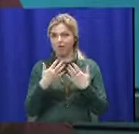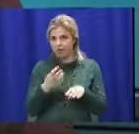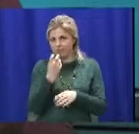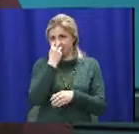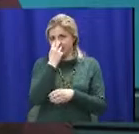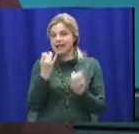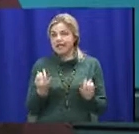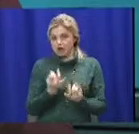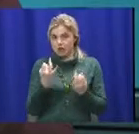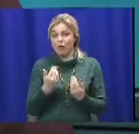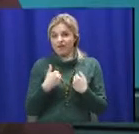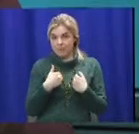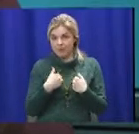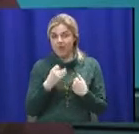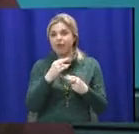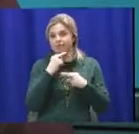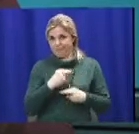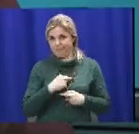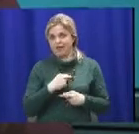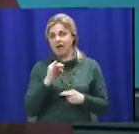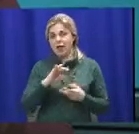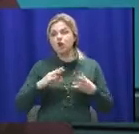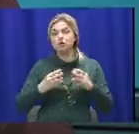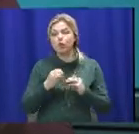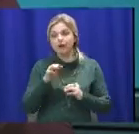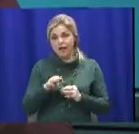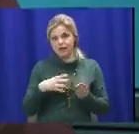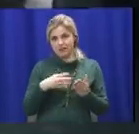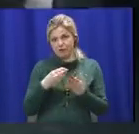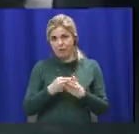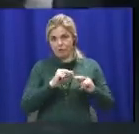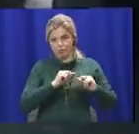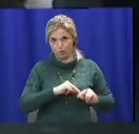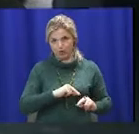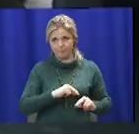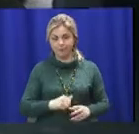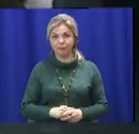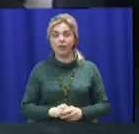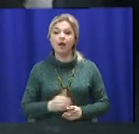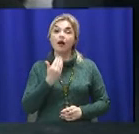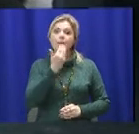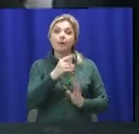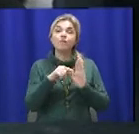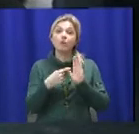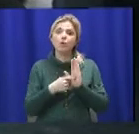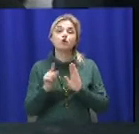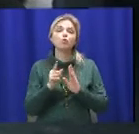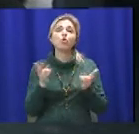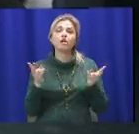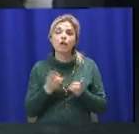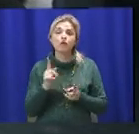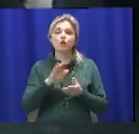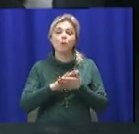во мені і більше заінтересован в результатах своєго труда. Тобто що потрібно для того, щоб укласти